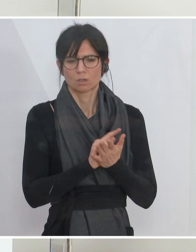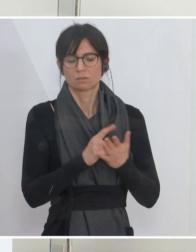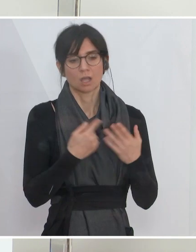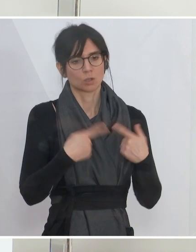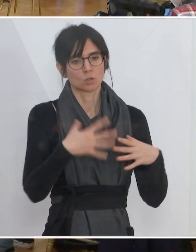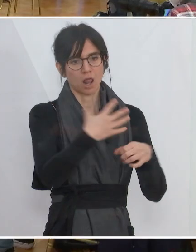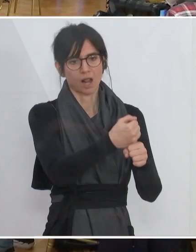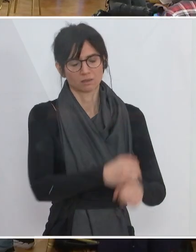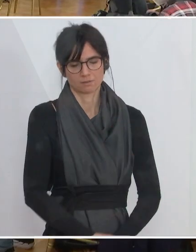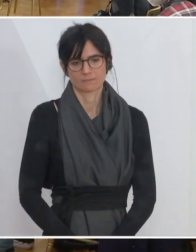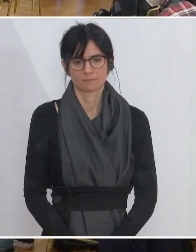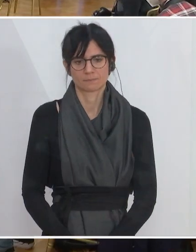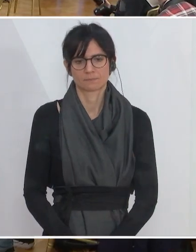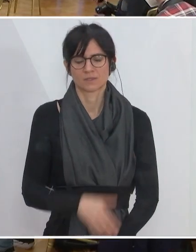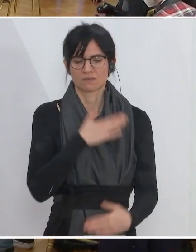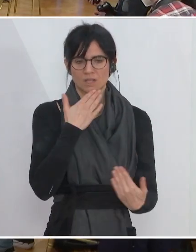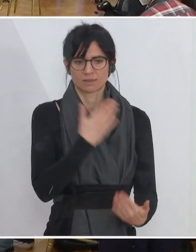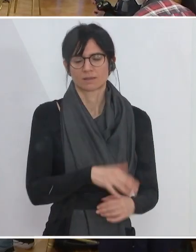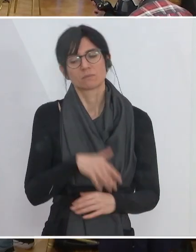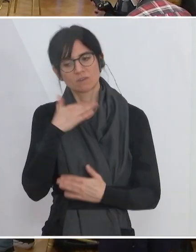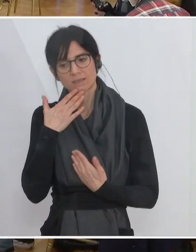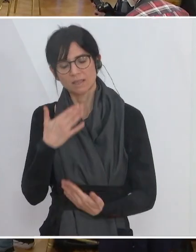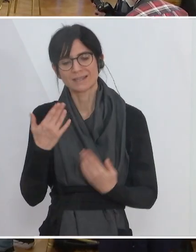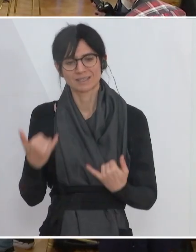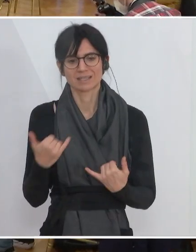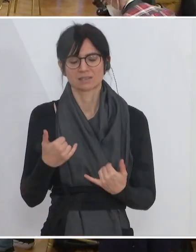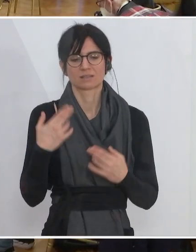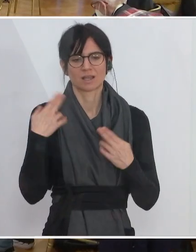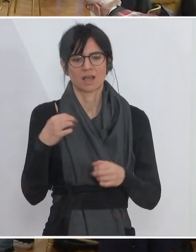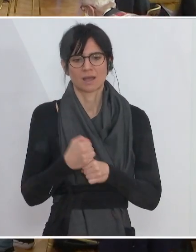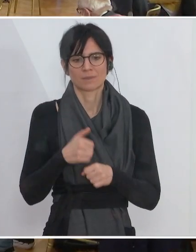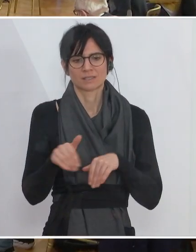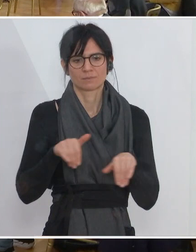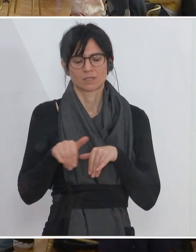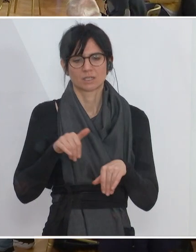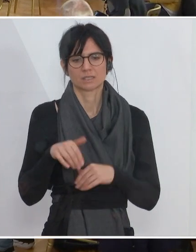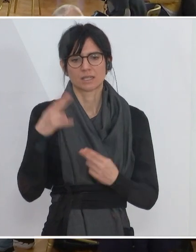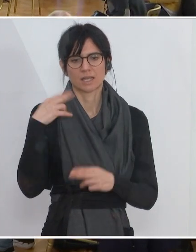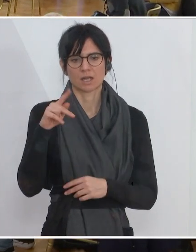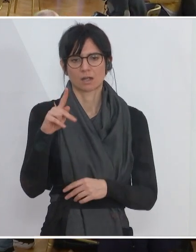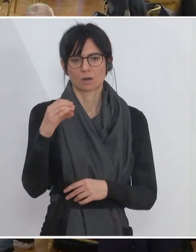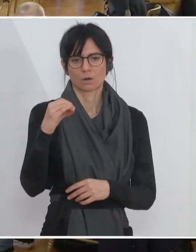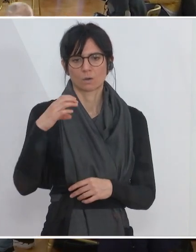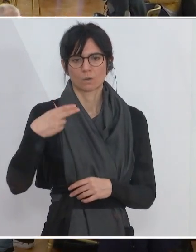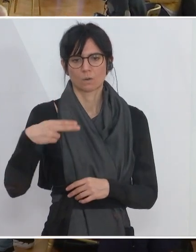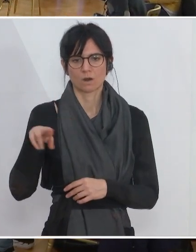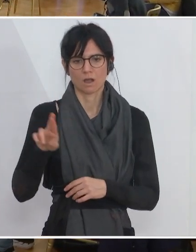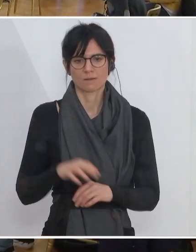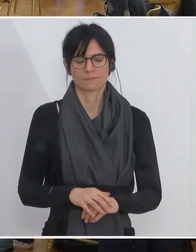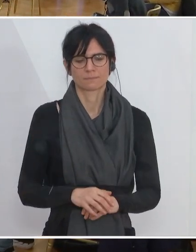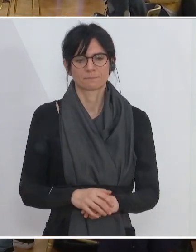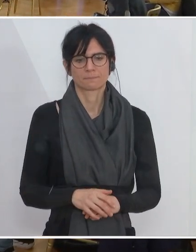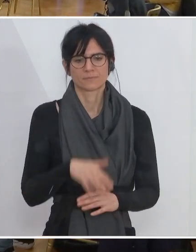Vielen Dank. Vielen Dank, Finanzminister. Ich darf das Wort weitergeben an Herrn Arbeitsminister Martin Kocher. Guten Morgen. Vielen Dank